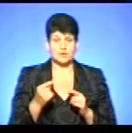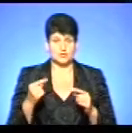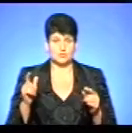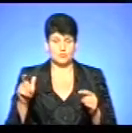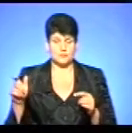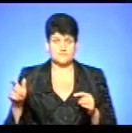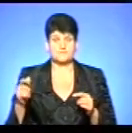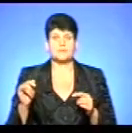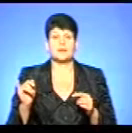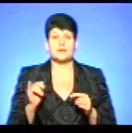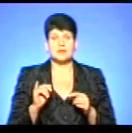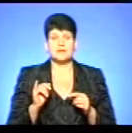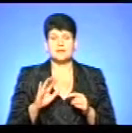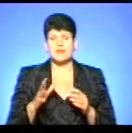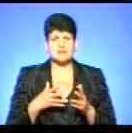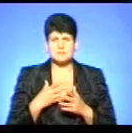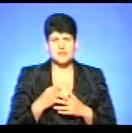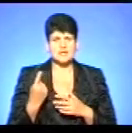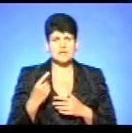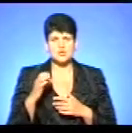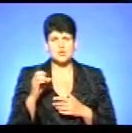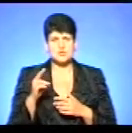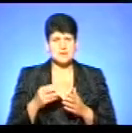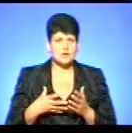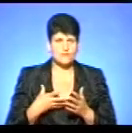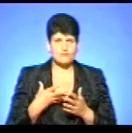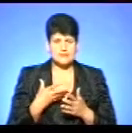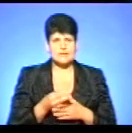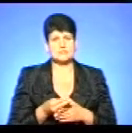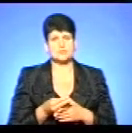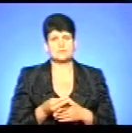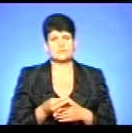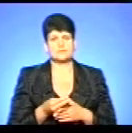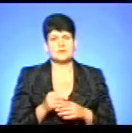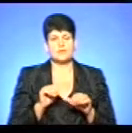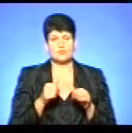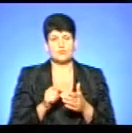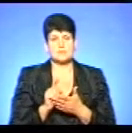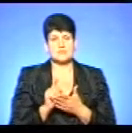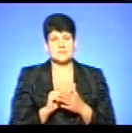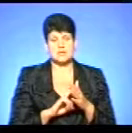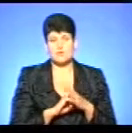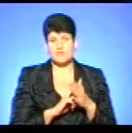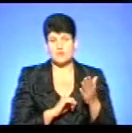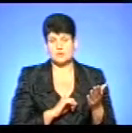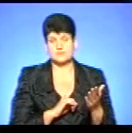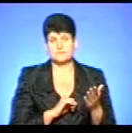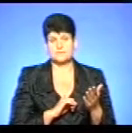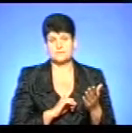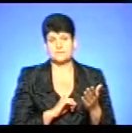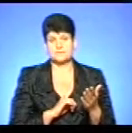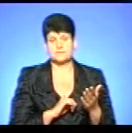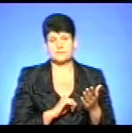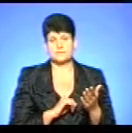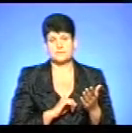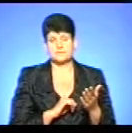і не сплачує єдину соціальну внеску, який формує педційний фонд і